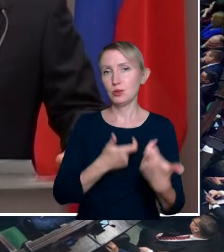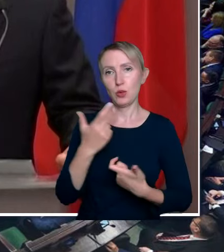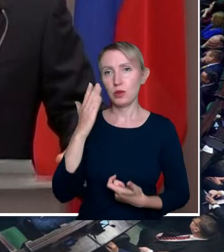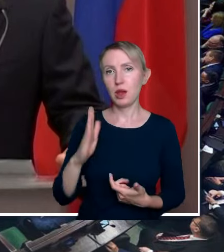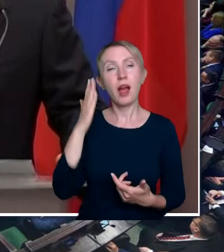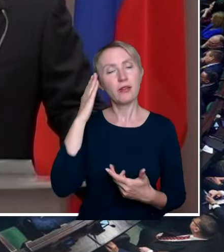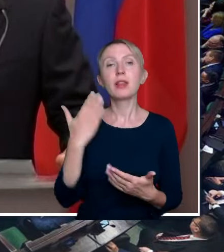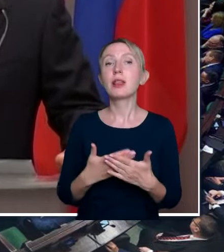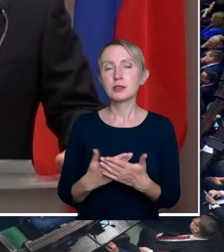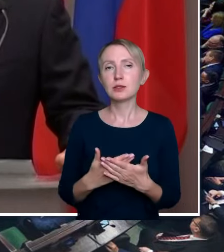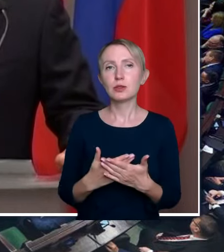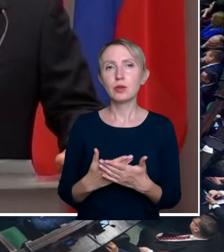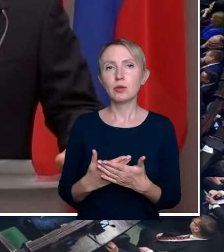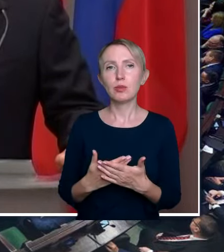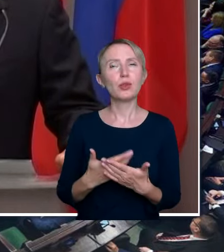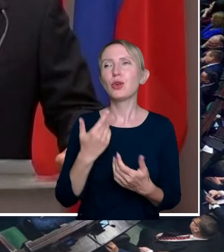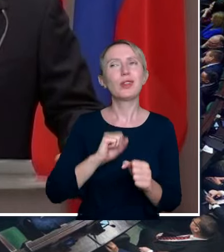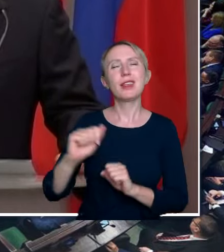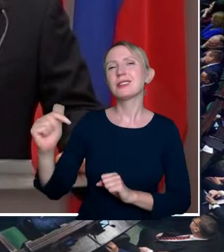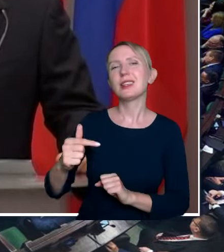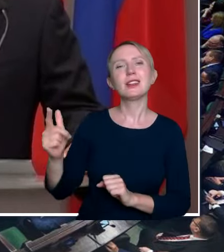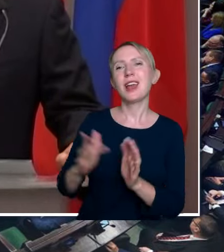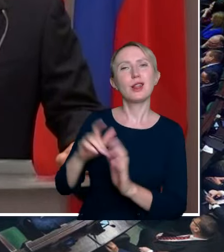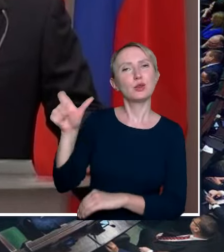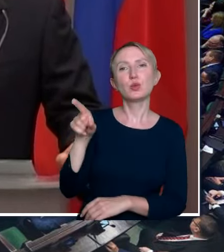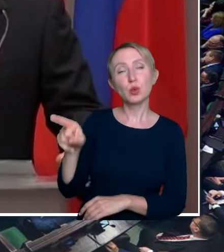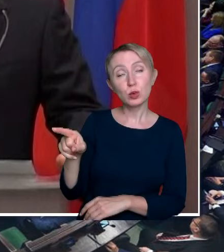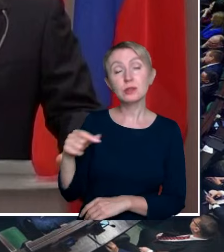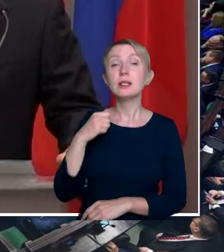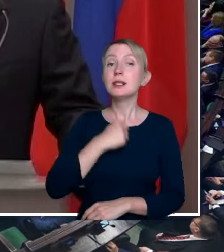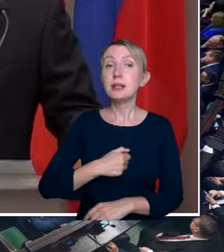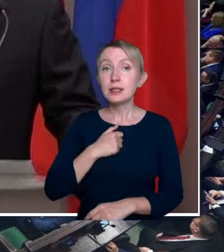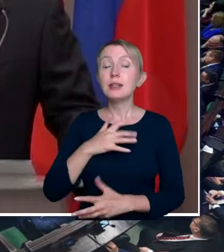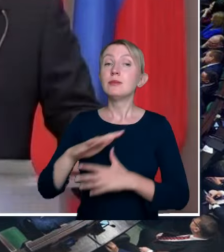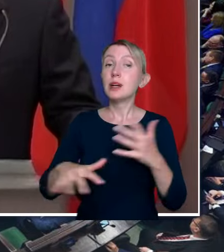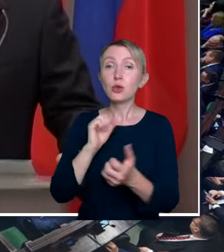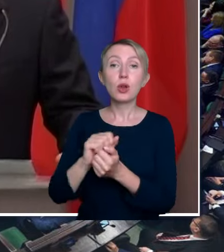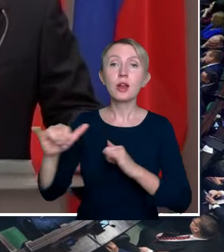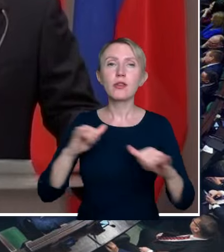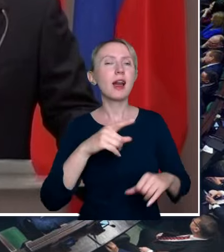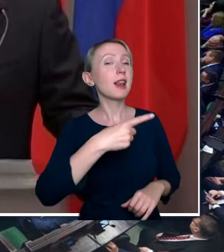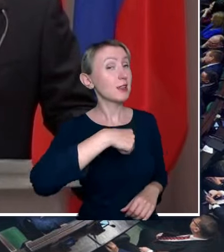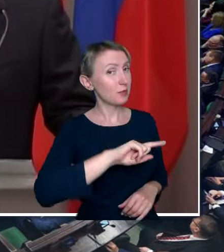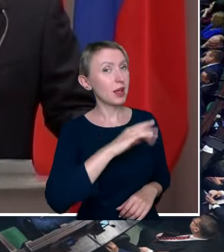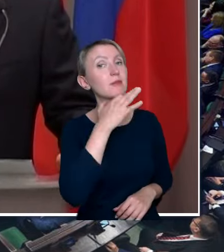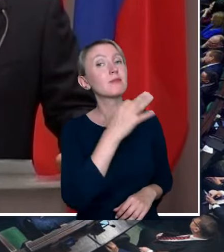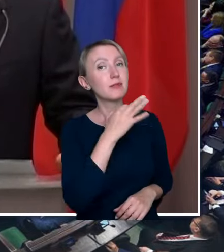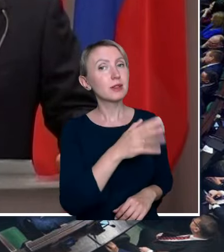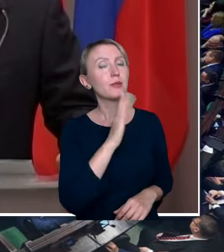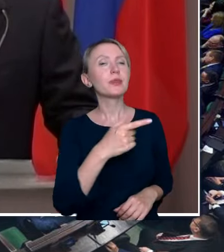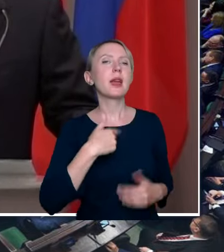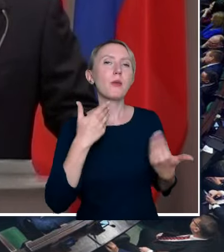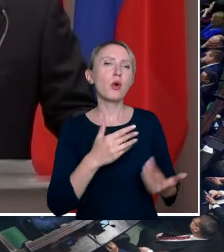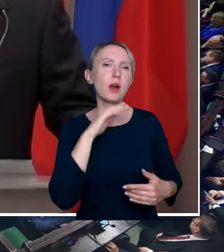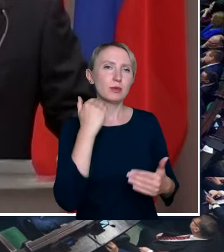dlaczego się tym nie zajmie? Bo nie jest to w interesie Donalda Tuska. I to jest niestety patologia władzy. Ale my, panie pośle, pytamy, ja mogę państwu zdradzić,